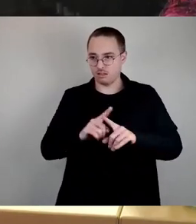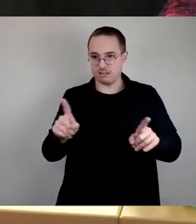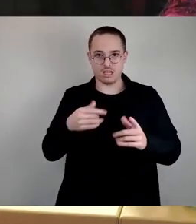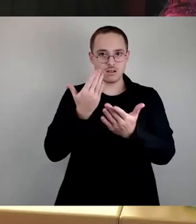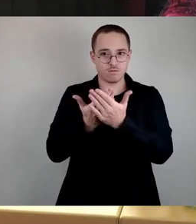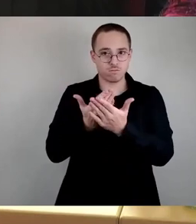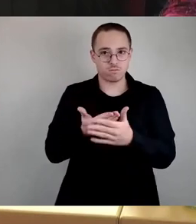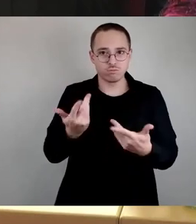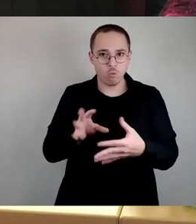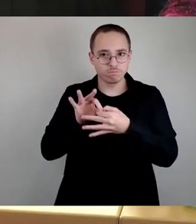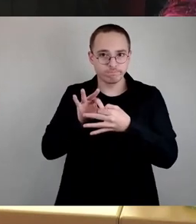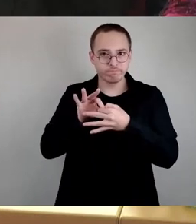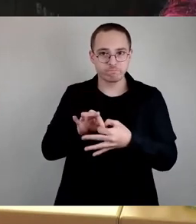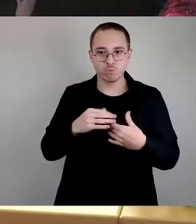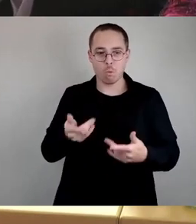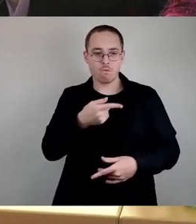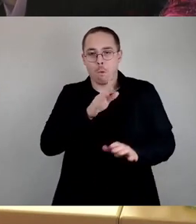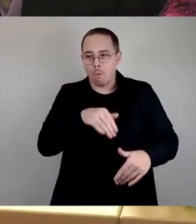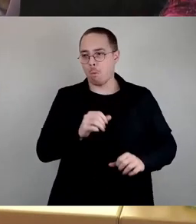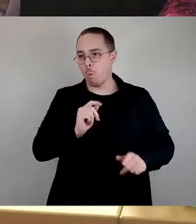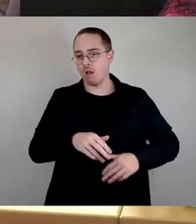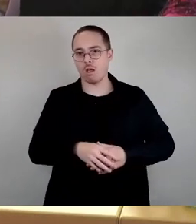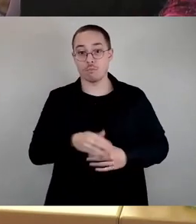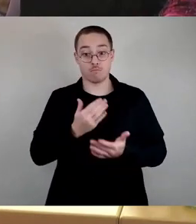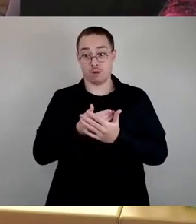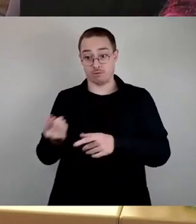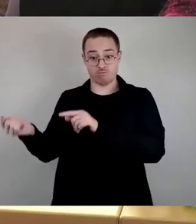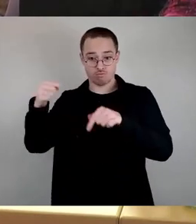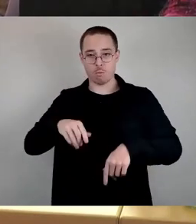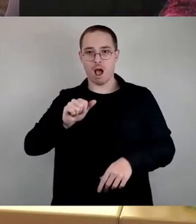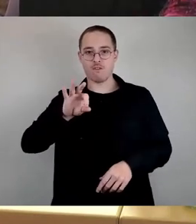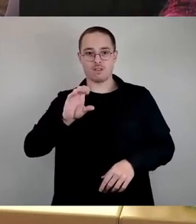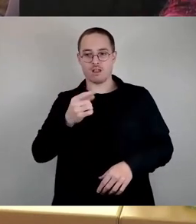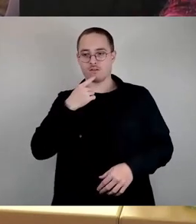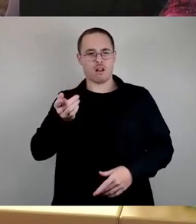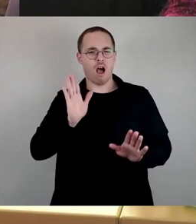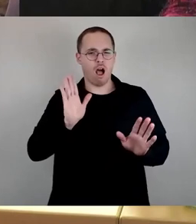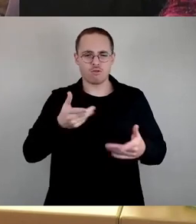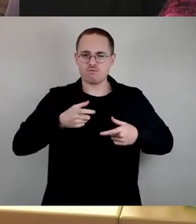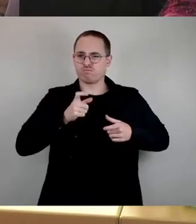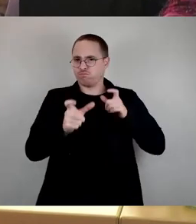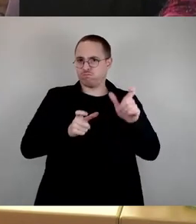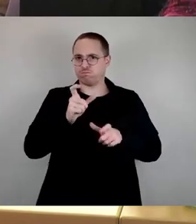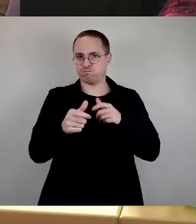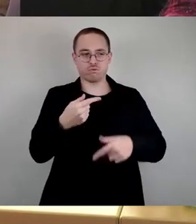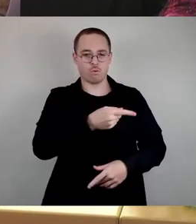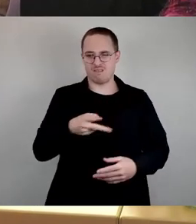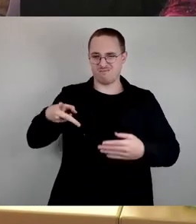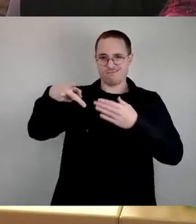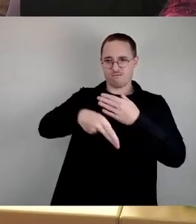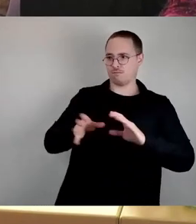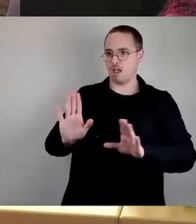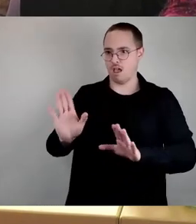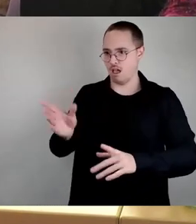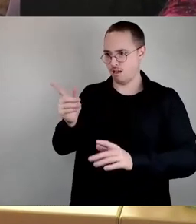Wenn hingegen sich ein Vertreter der AfD hier wehrt, schreiten Sie ein und verbieten ihm das Wort. Das ist ein Messen mit zweierlei Maß, was so